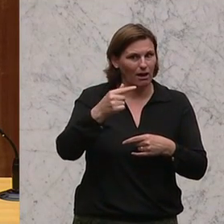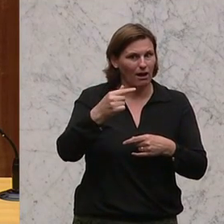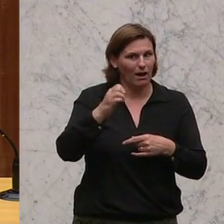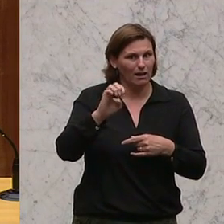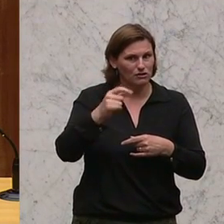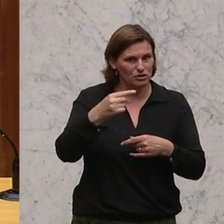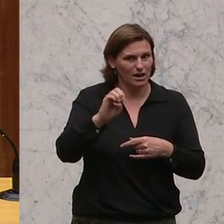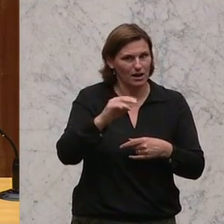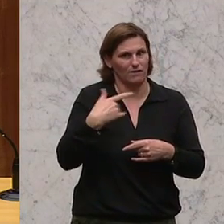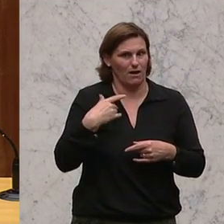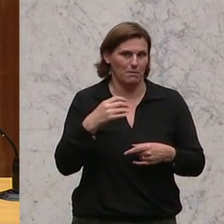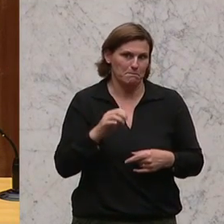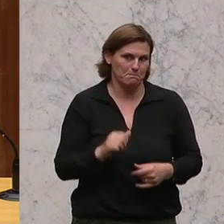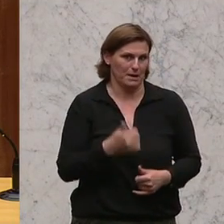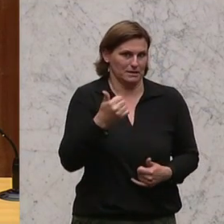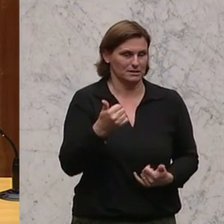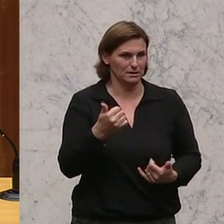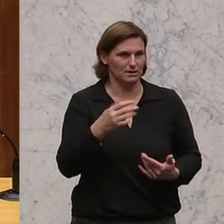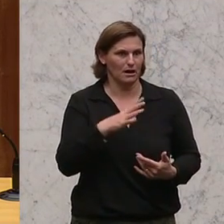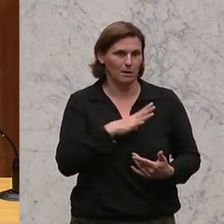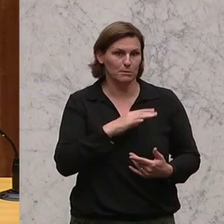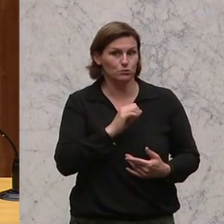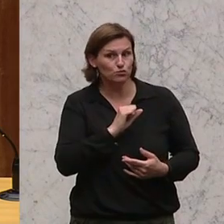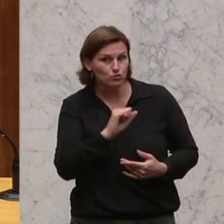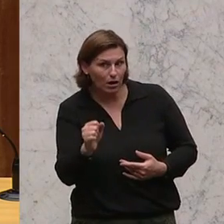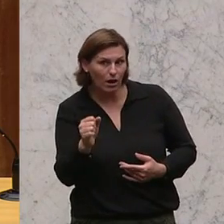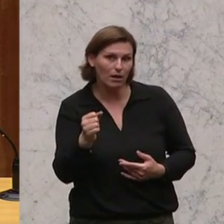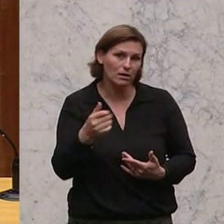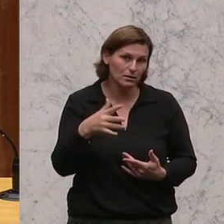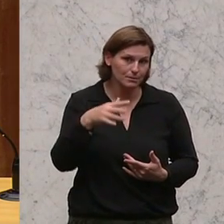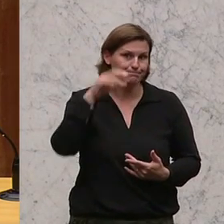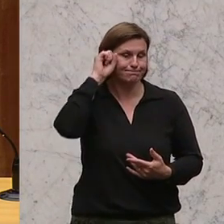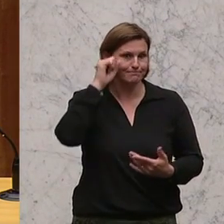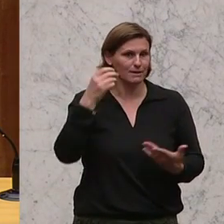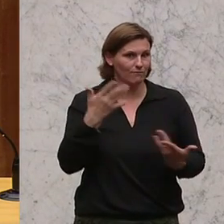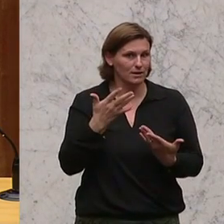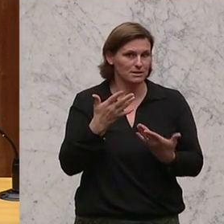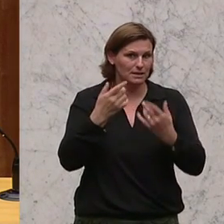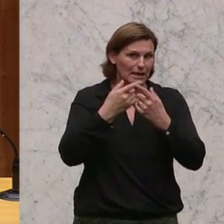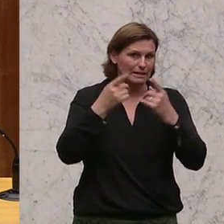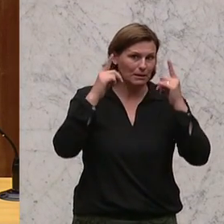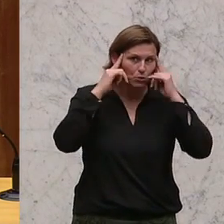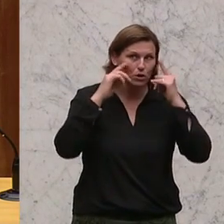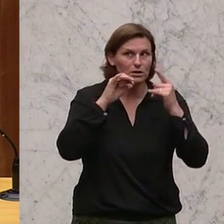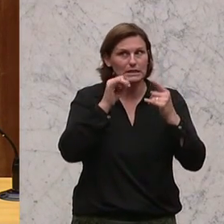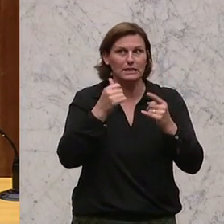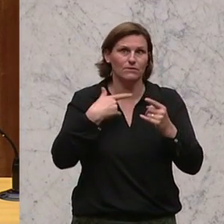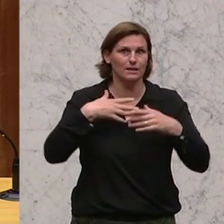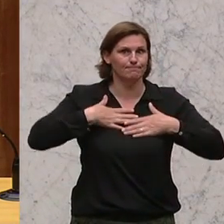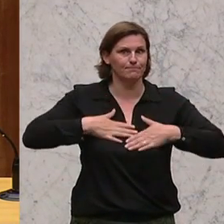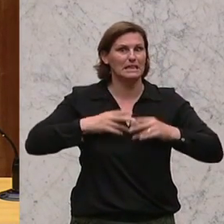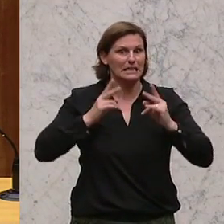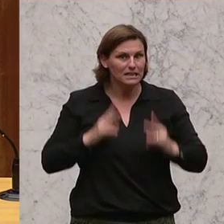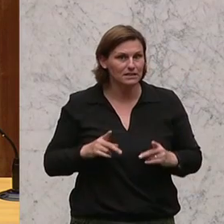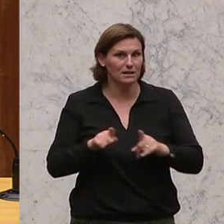wäre. Aber wie wir relativ schnell lernen oder lernen sollten, ist, Demokratie hat nicht etwas mit Rechthaben zu tun, sondern